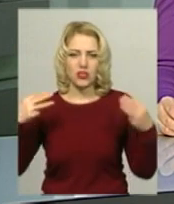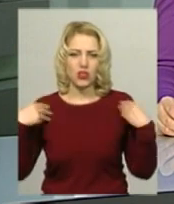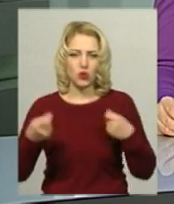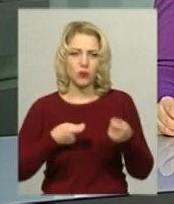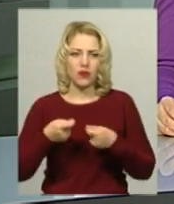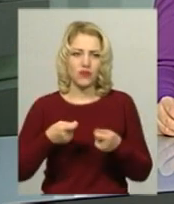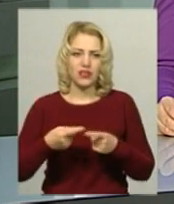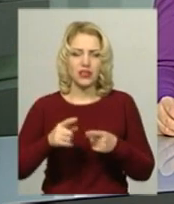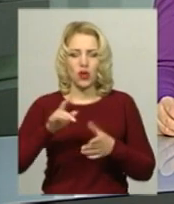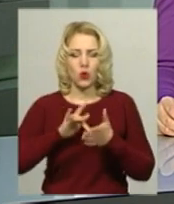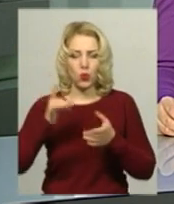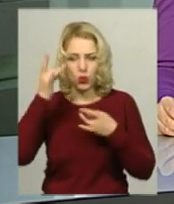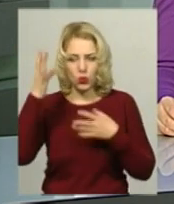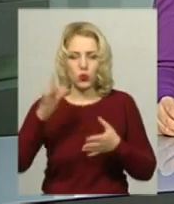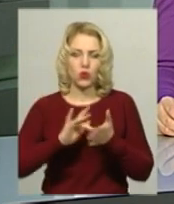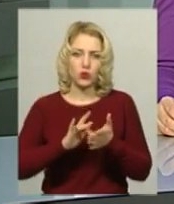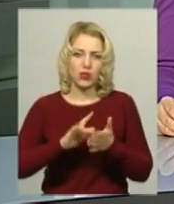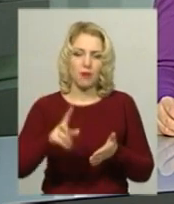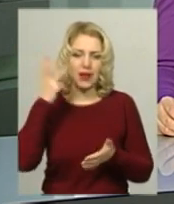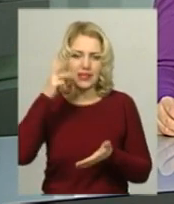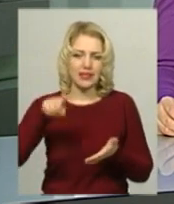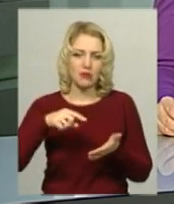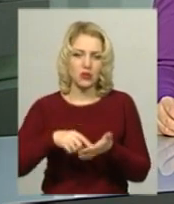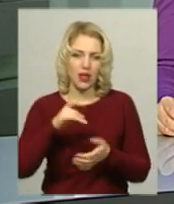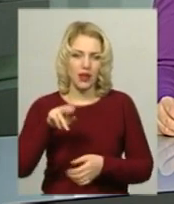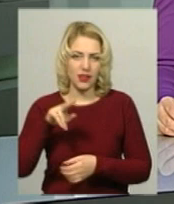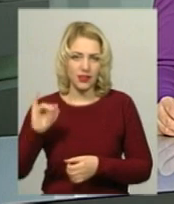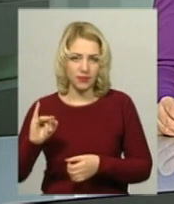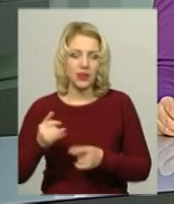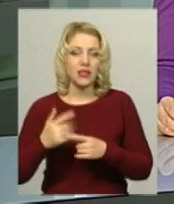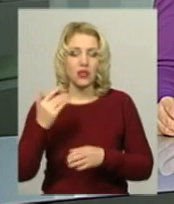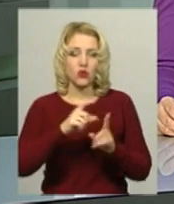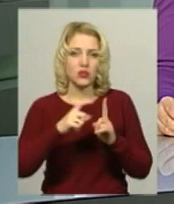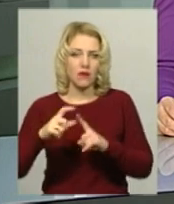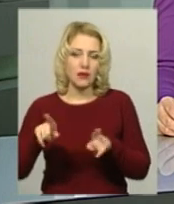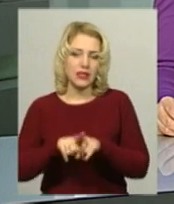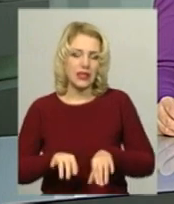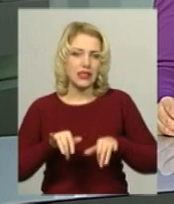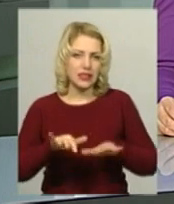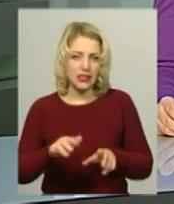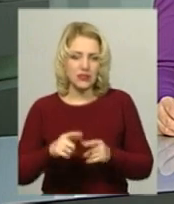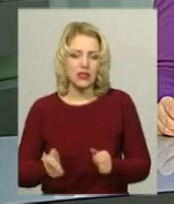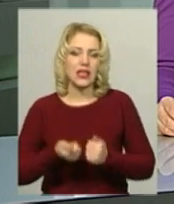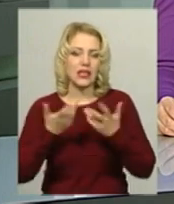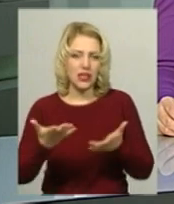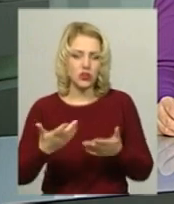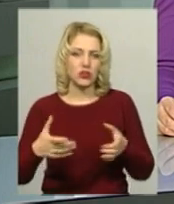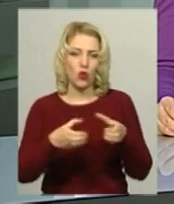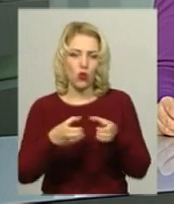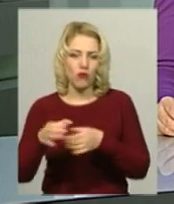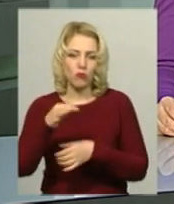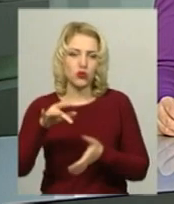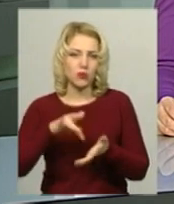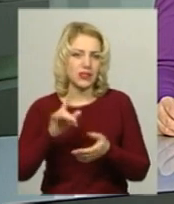управління культури та туризму Хмельницької міської ради Артем Ромасюков. За його словами, подібне дійство за такої кількості колективів в обласному